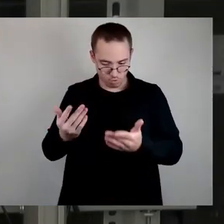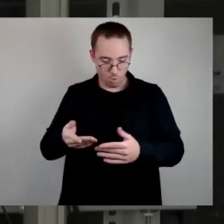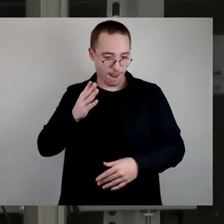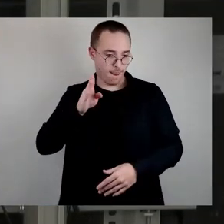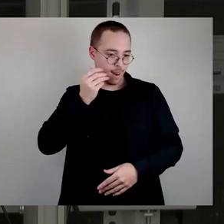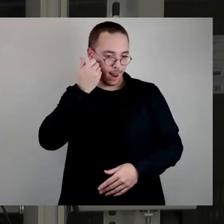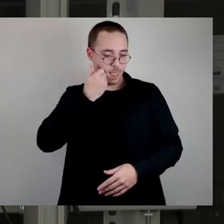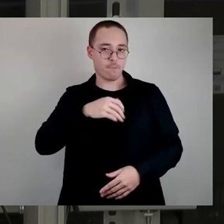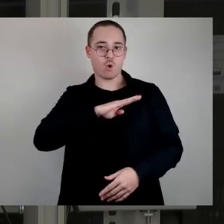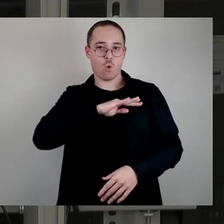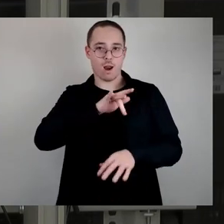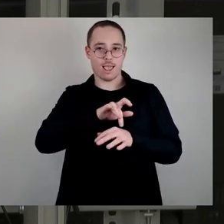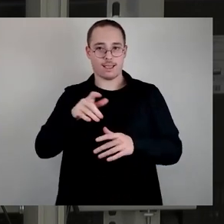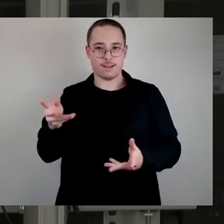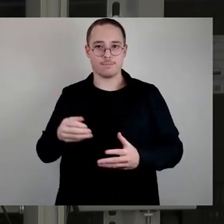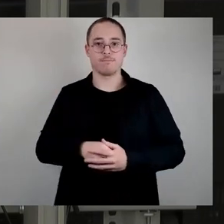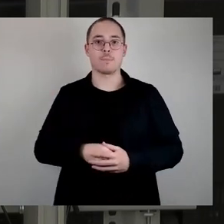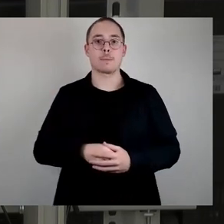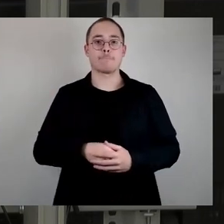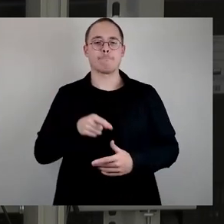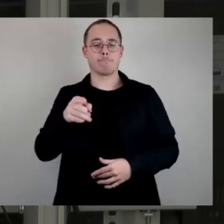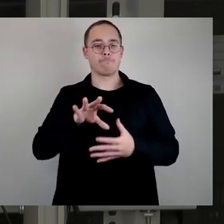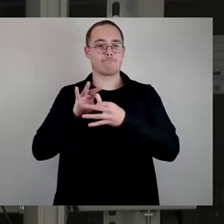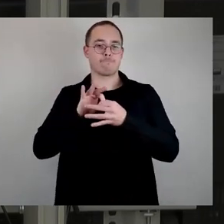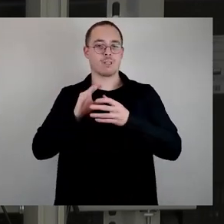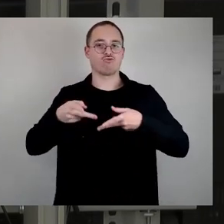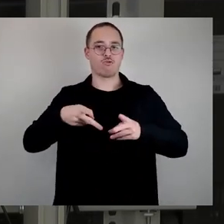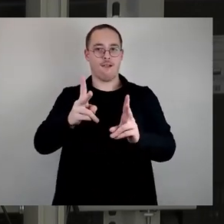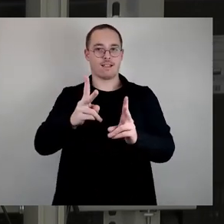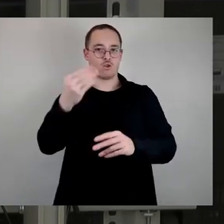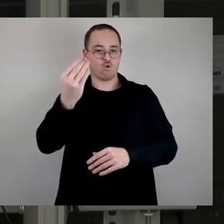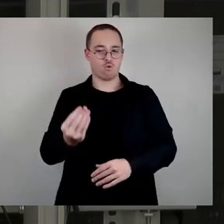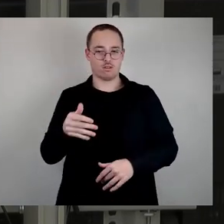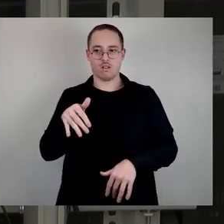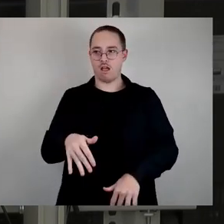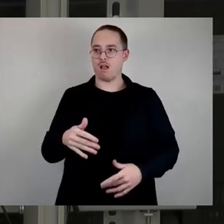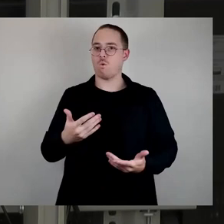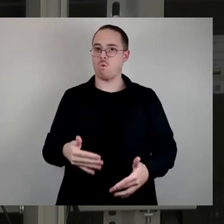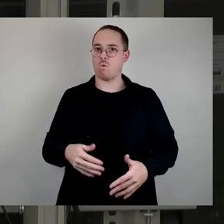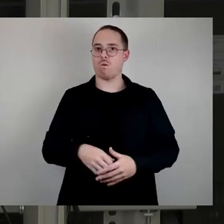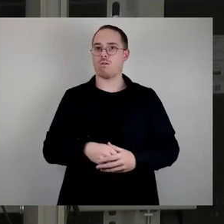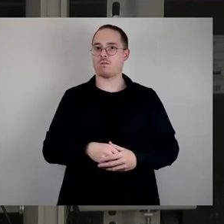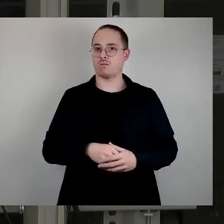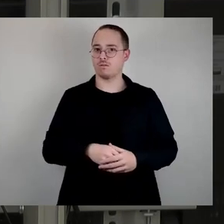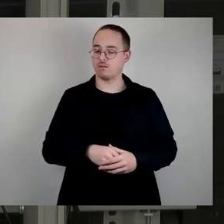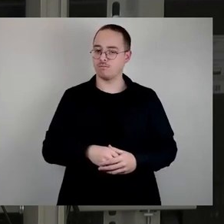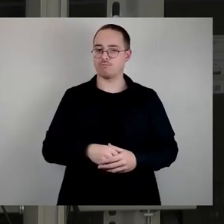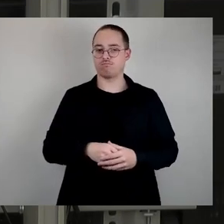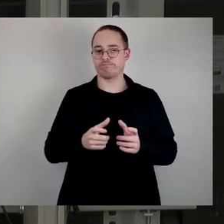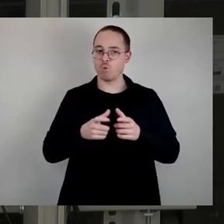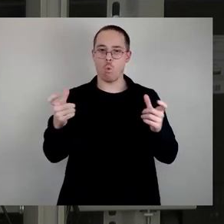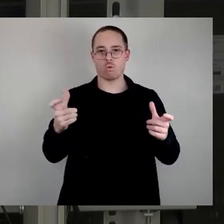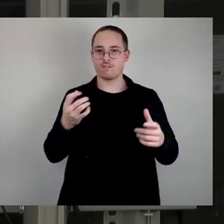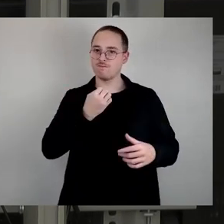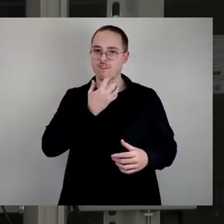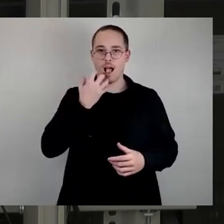eklatanter Unterschied zwischen Stadtverwaltung und Bürger respektive Anwohner. Was für den einen der Inbegriff von quirliger